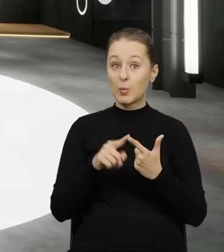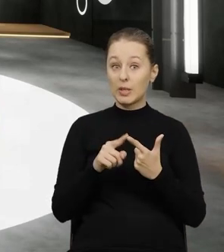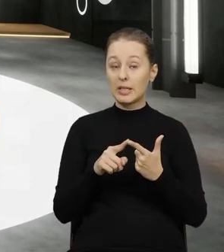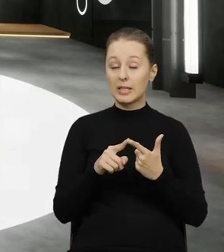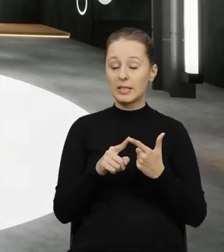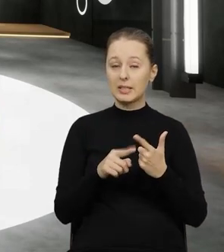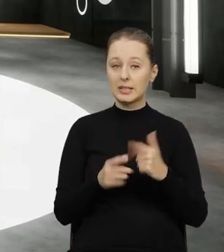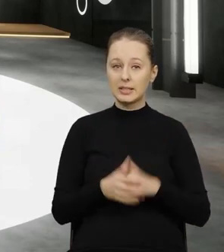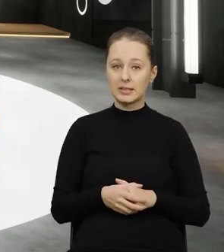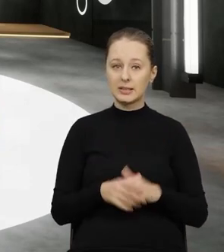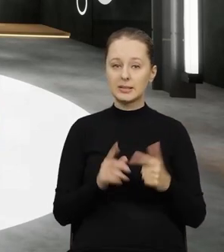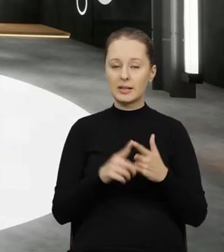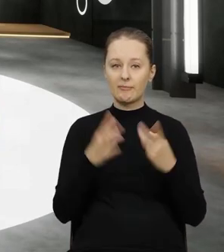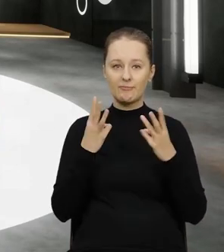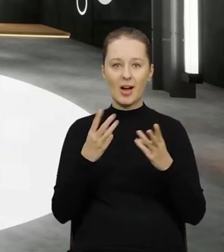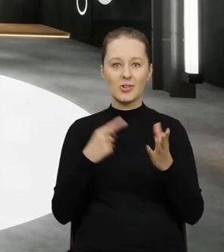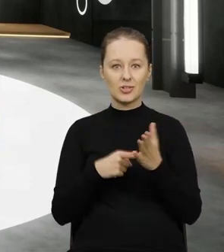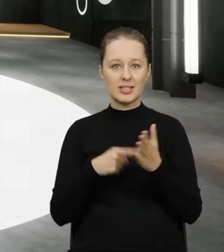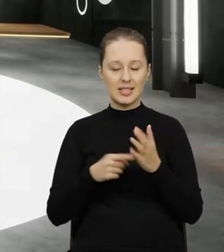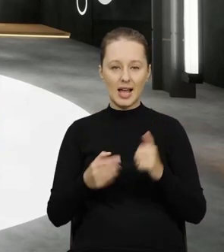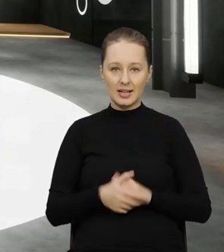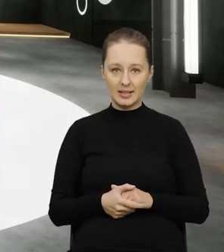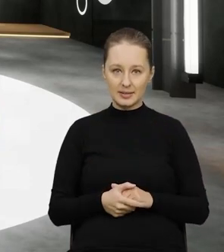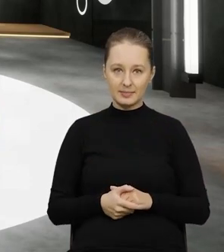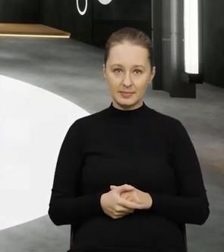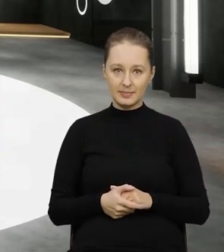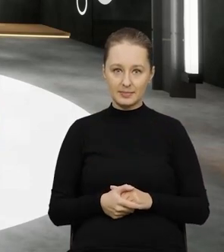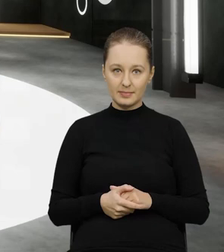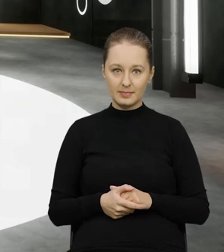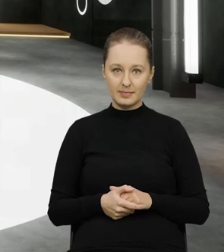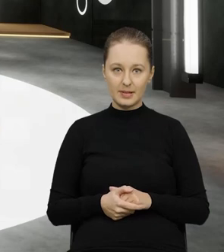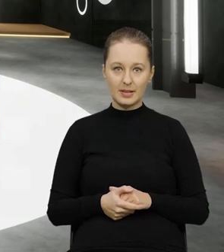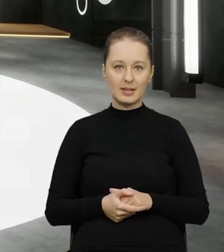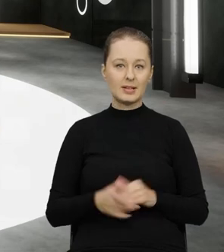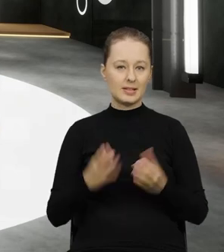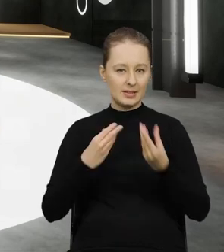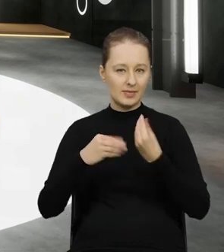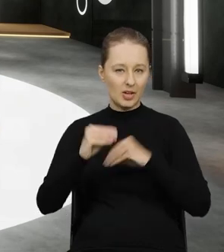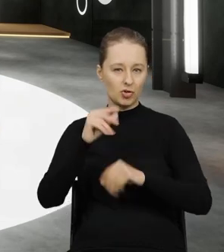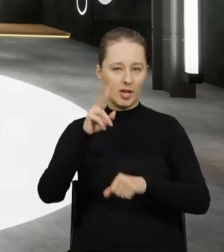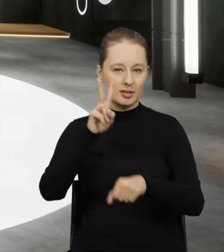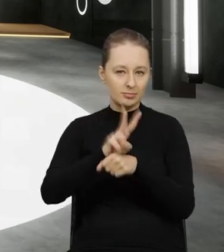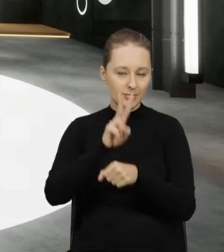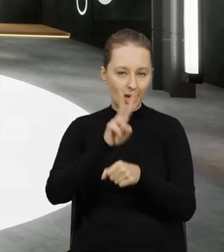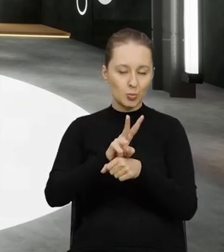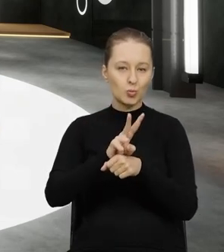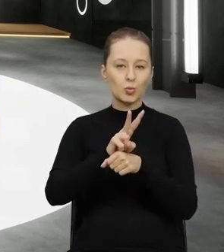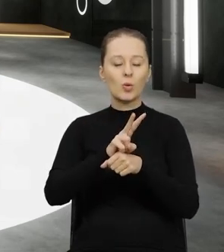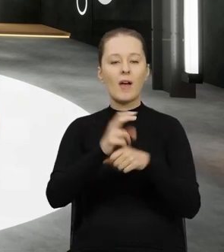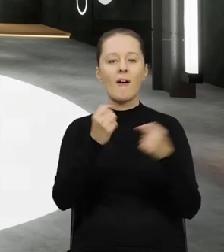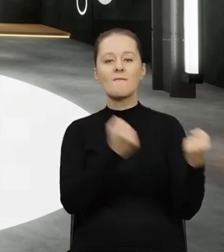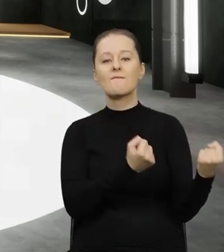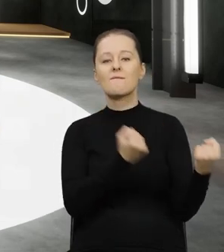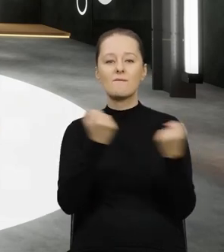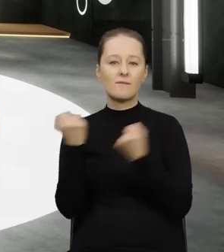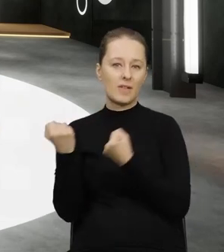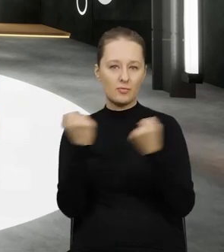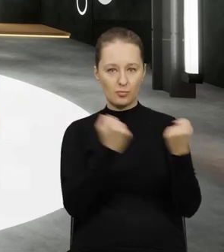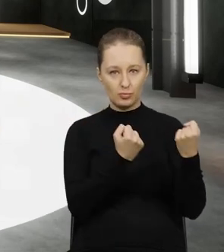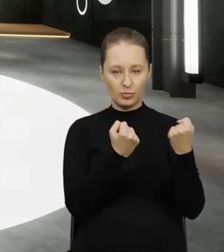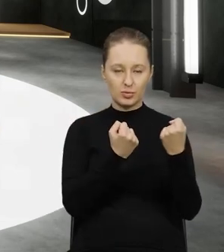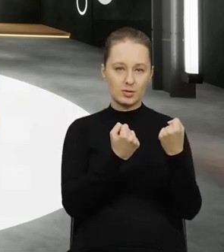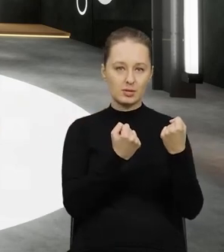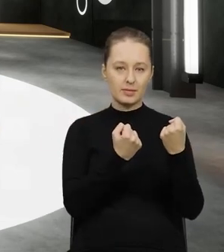drugi taki ważny cel to zwiększenie nadzoru nad wywozem